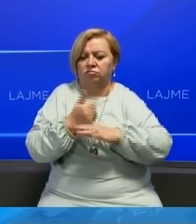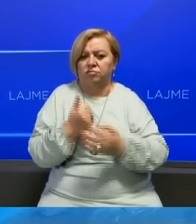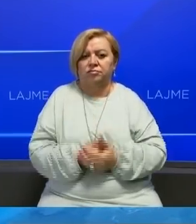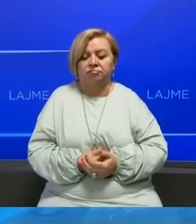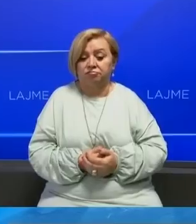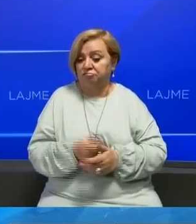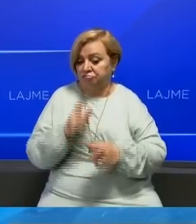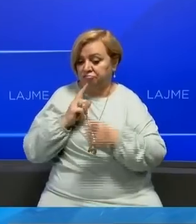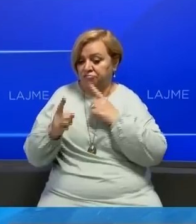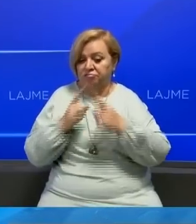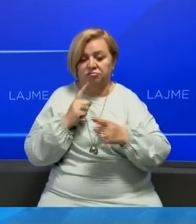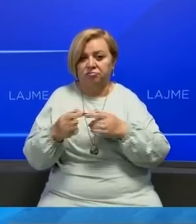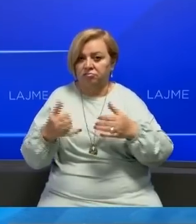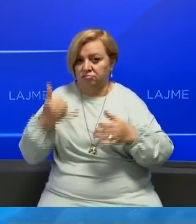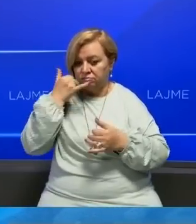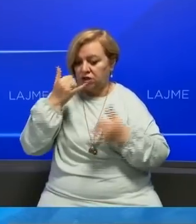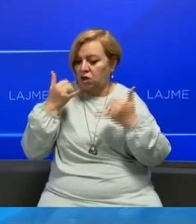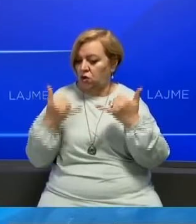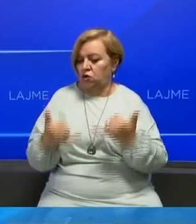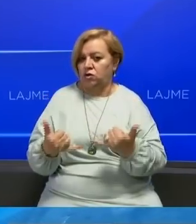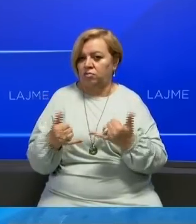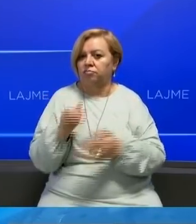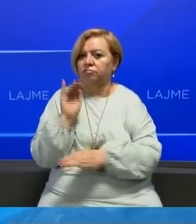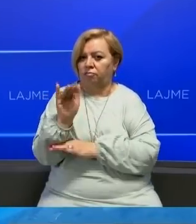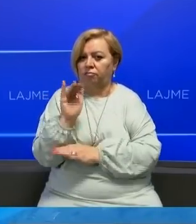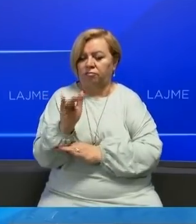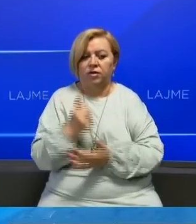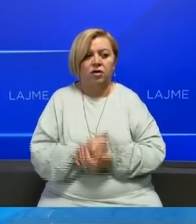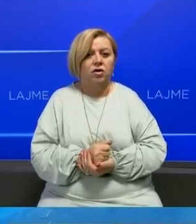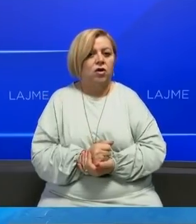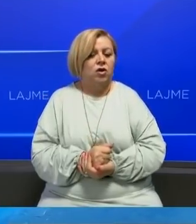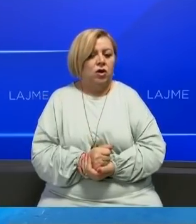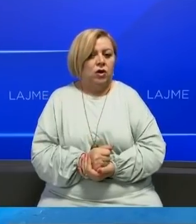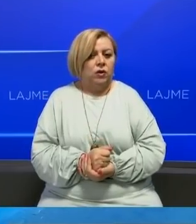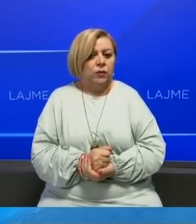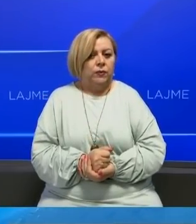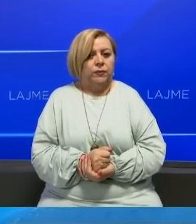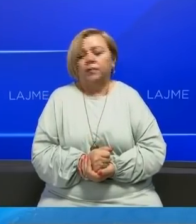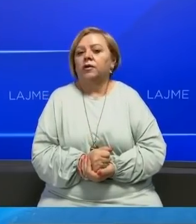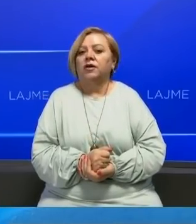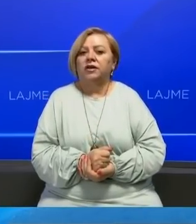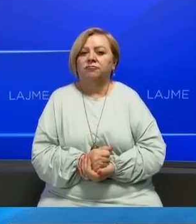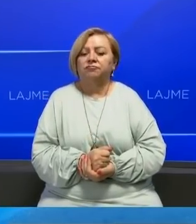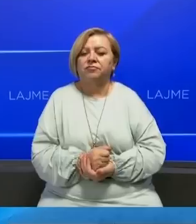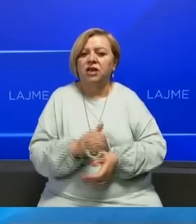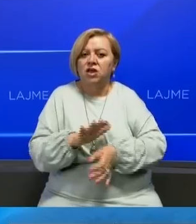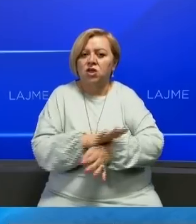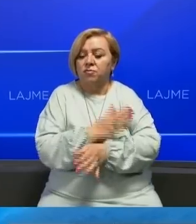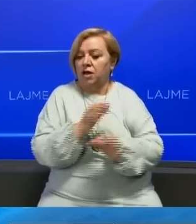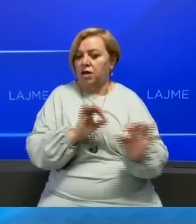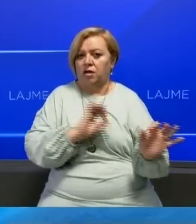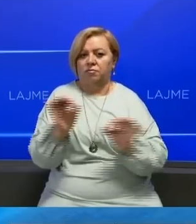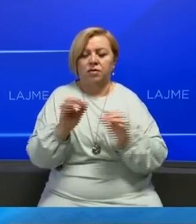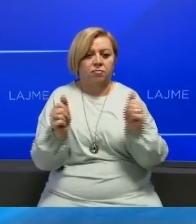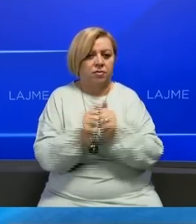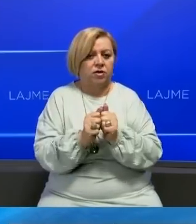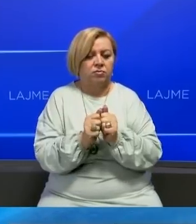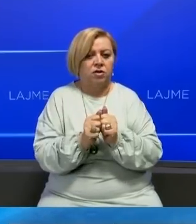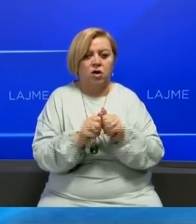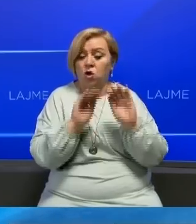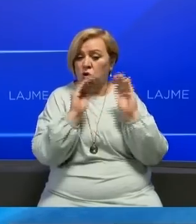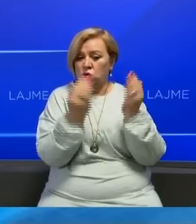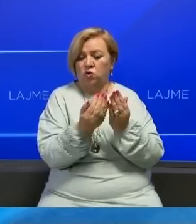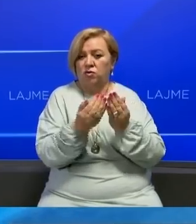pas të besedës telefonike që zhvillohem pësat, pjavlezoj, ju një këtëj që shprejhen e nga dëshmeris tukaj përpashponim me zyre